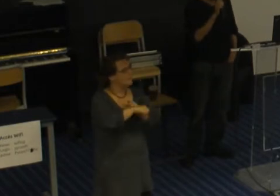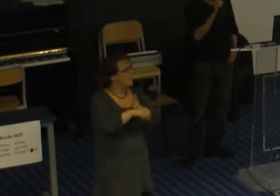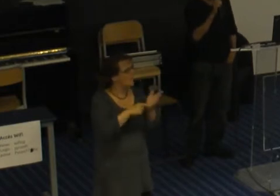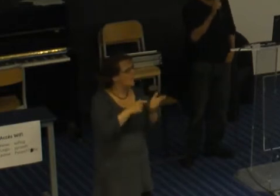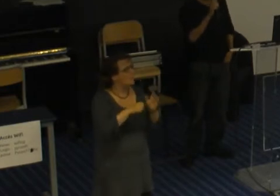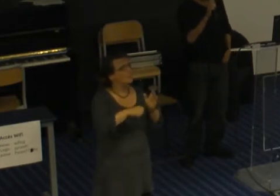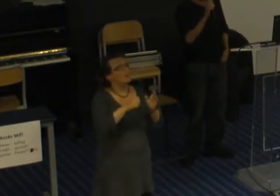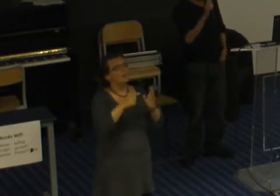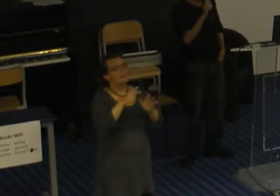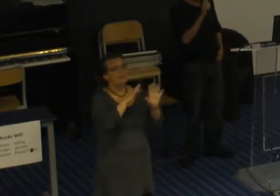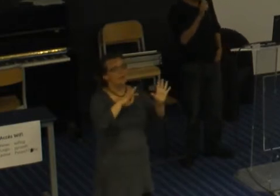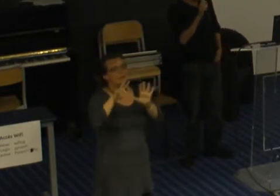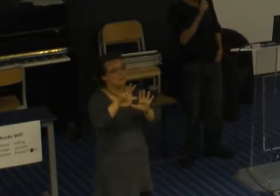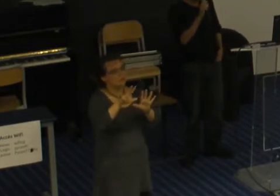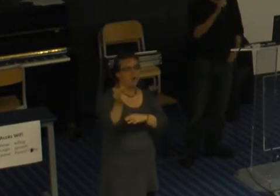voilà, ça va bien se passer.